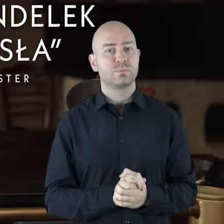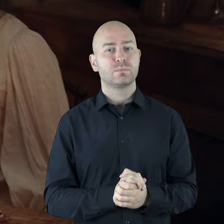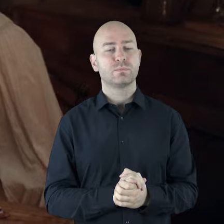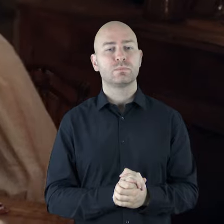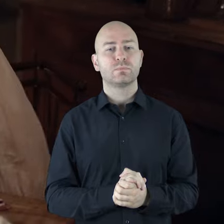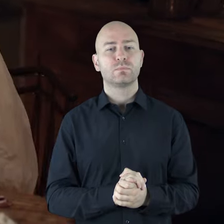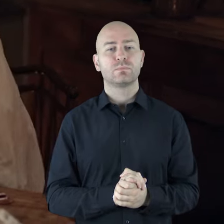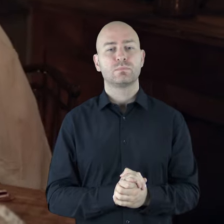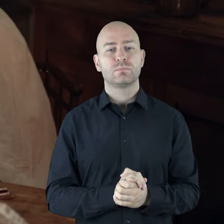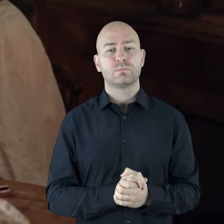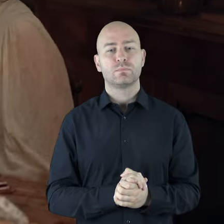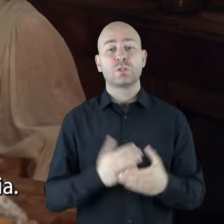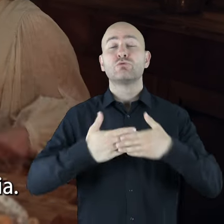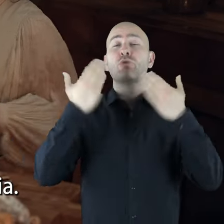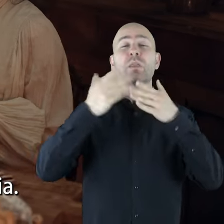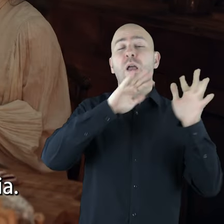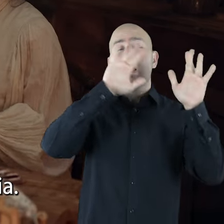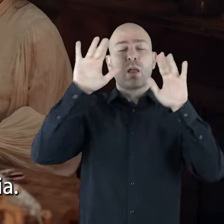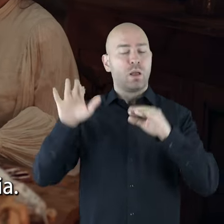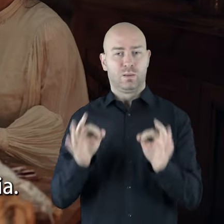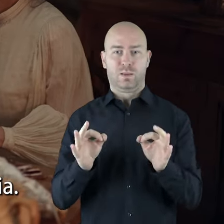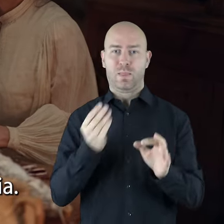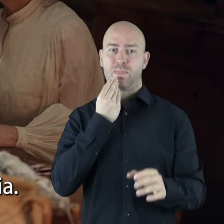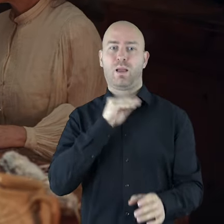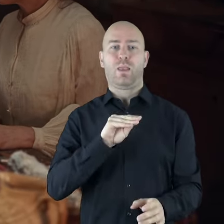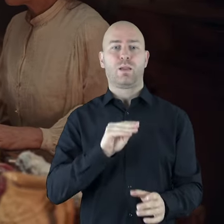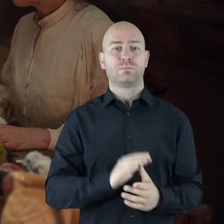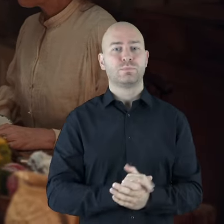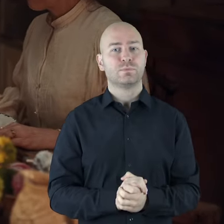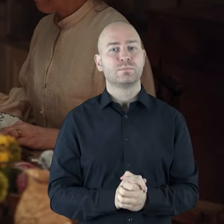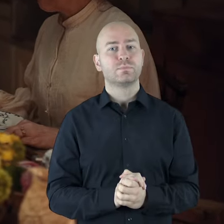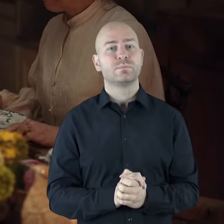Wieczór siadają do posiłku przy kuchennym stole. To najlepszy moment dnia.